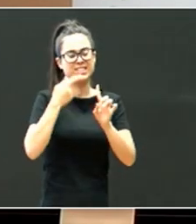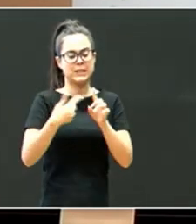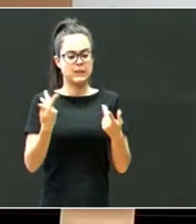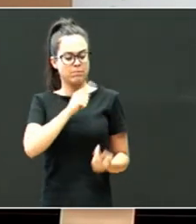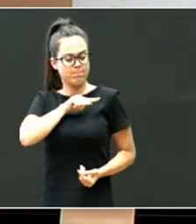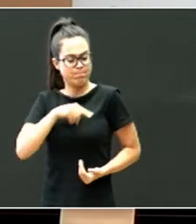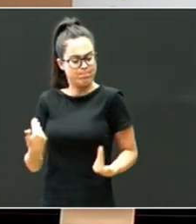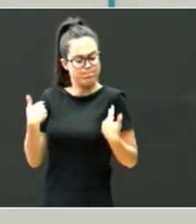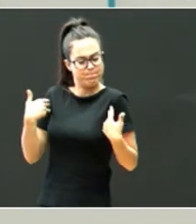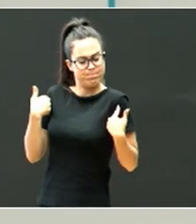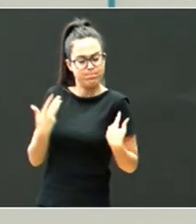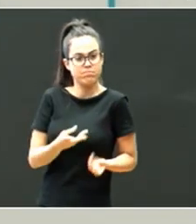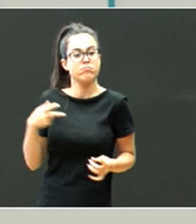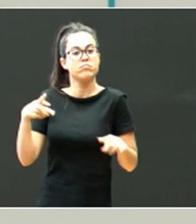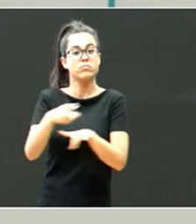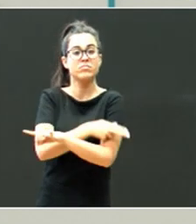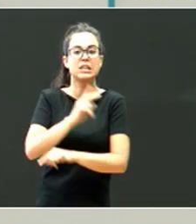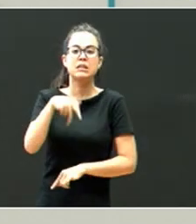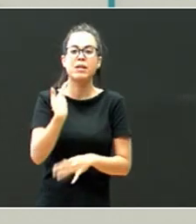beste orienta bide batzuk, eta itxegitia,